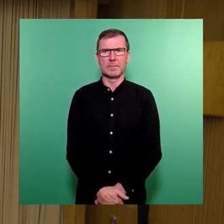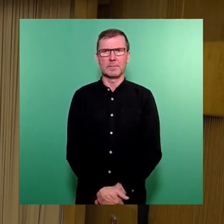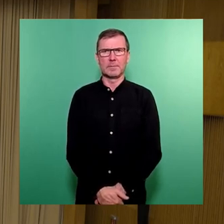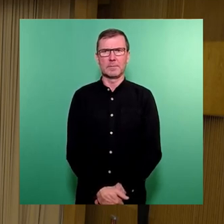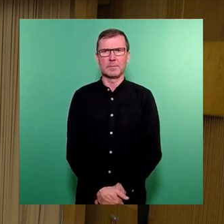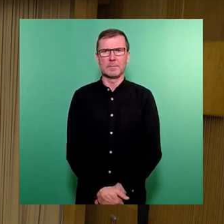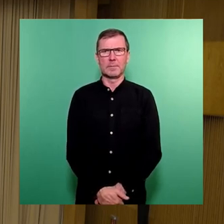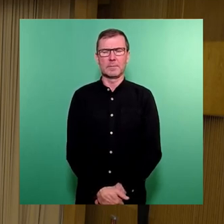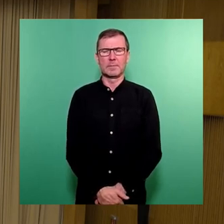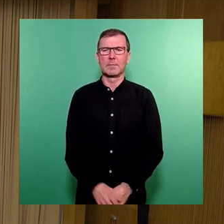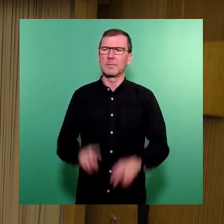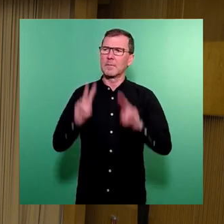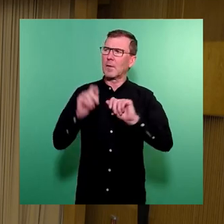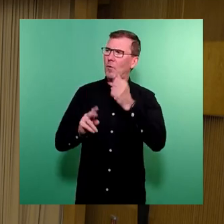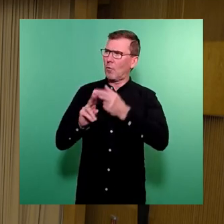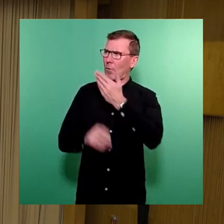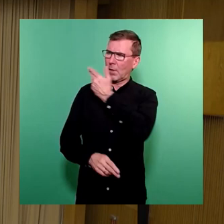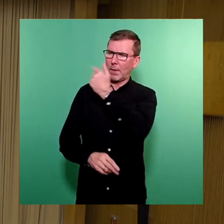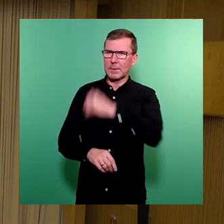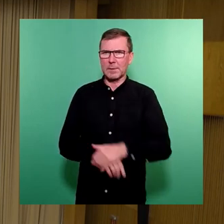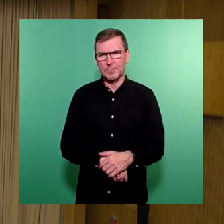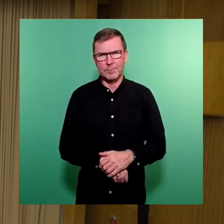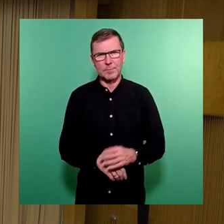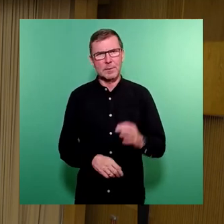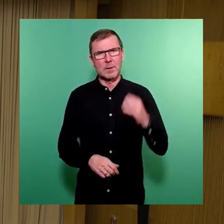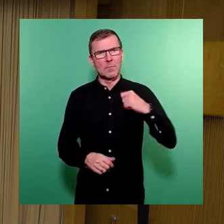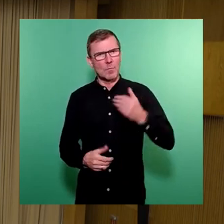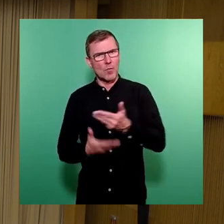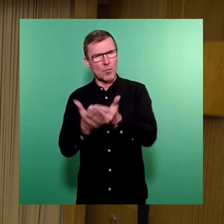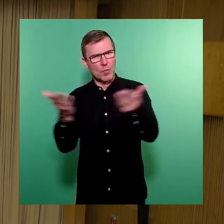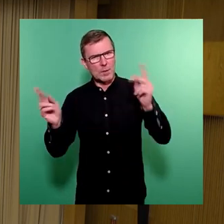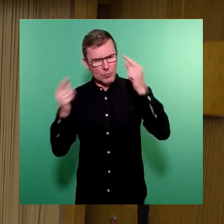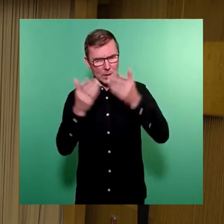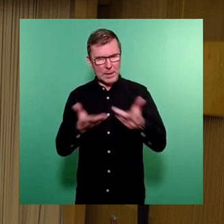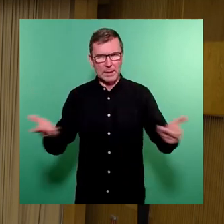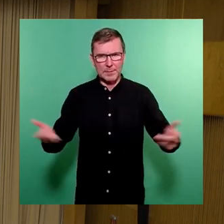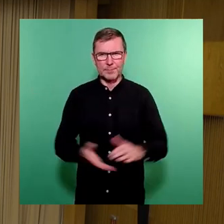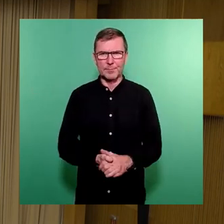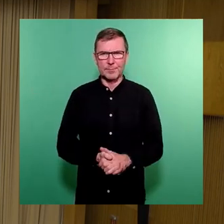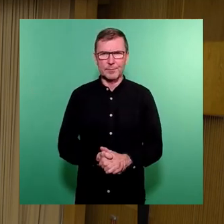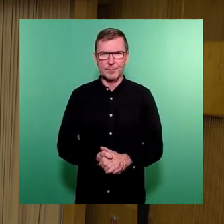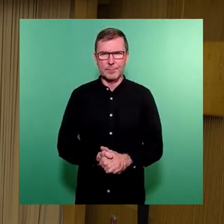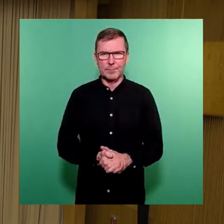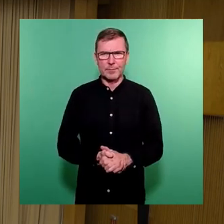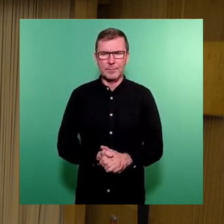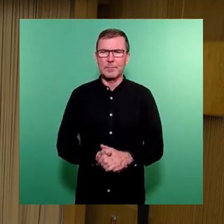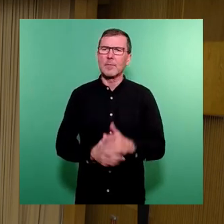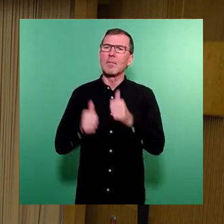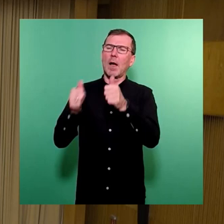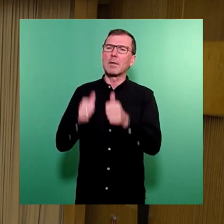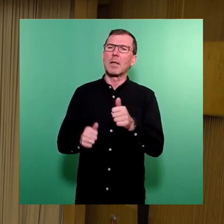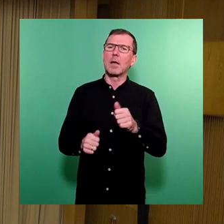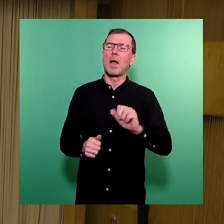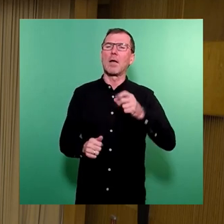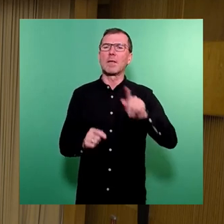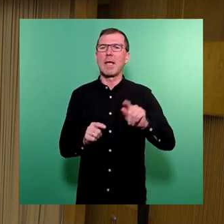Sehr geehrter Herr Oberbürgermeister, werte Kollegen und Kolleginnen und Stadträte. Auf Antrag der AfD-Fraktion haben wir nun